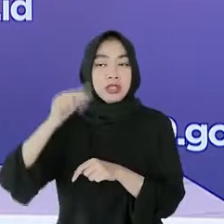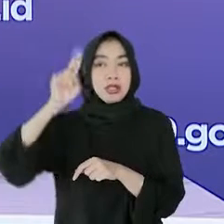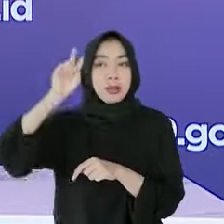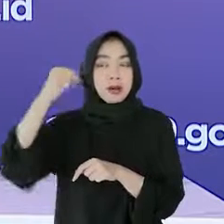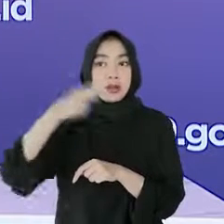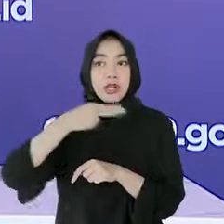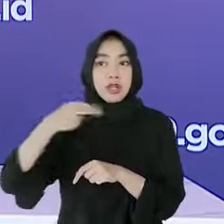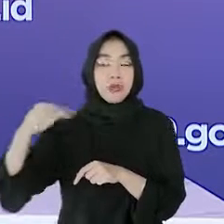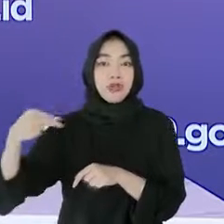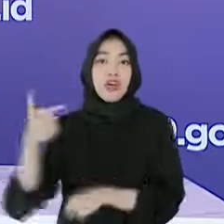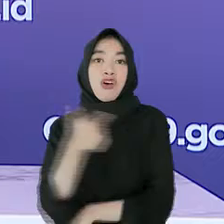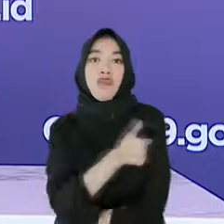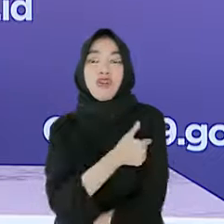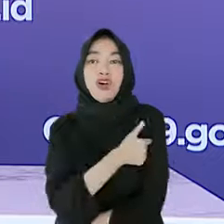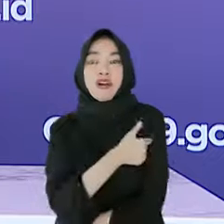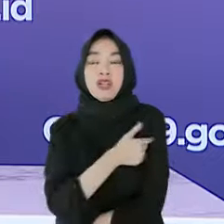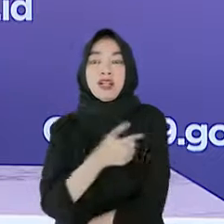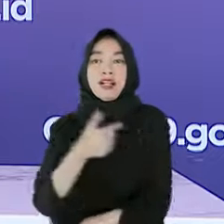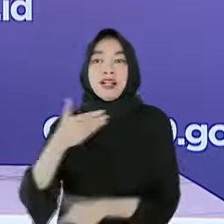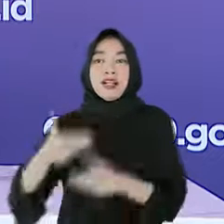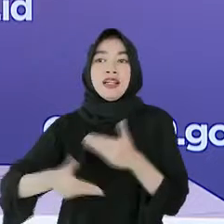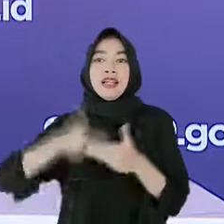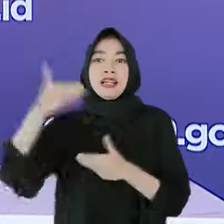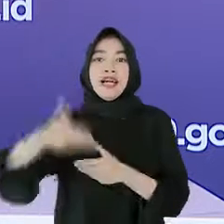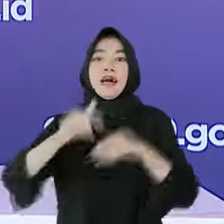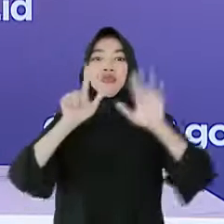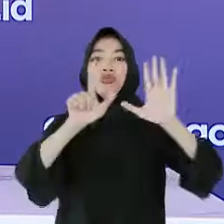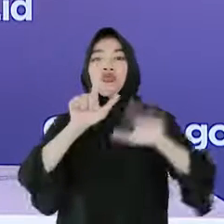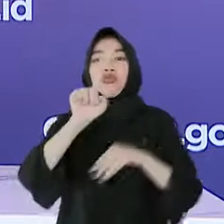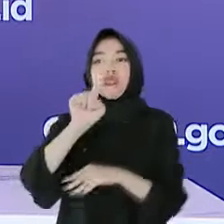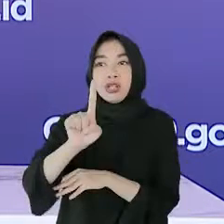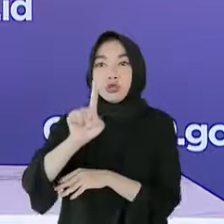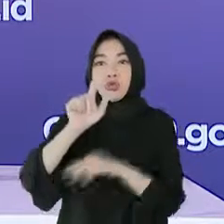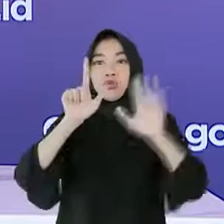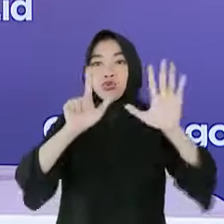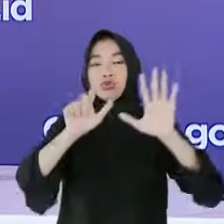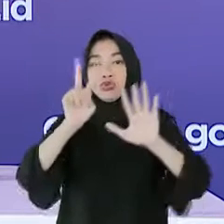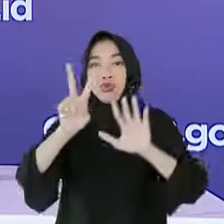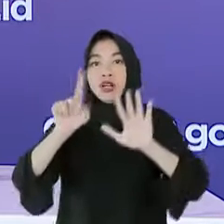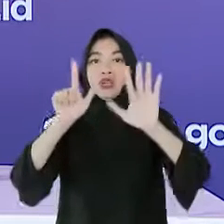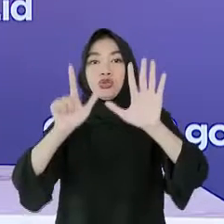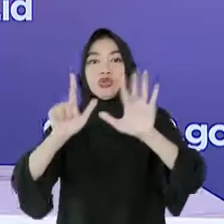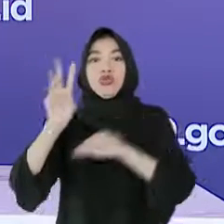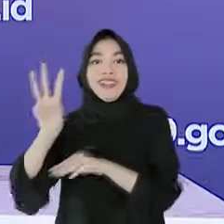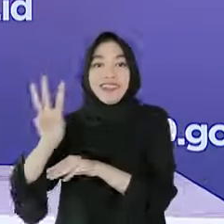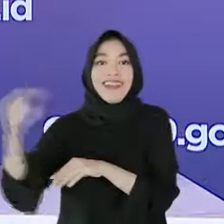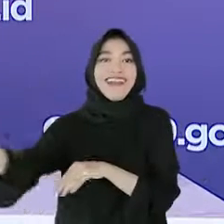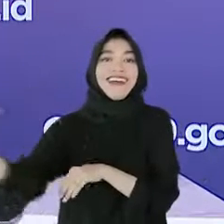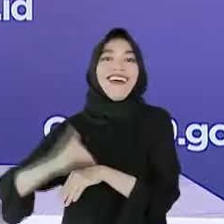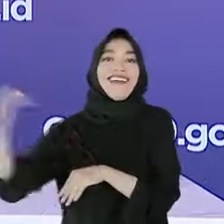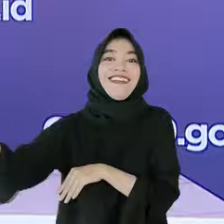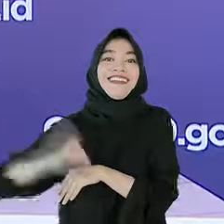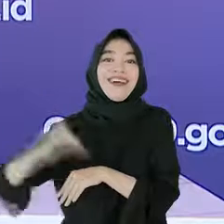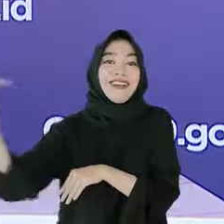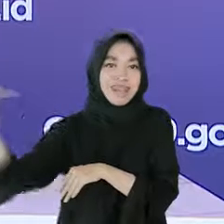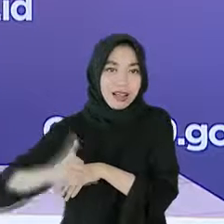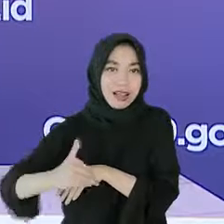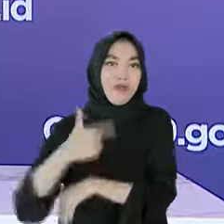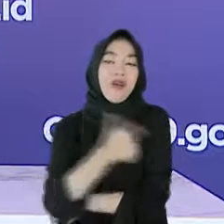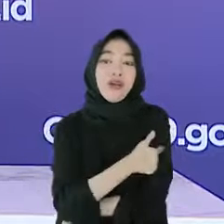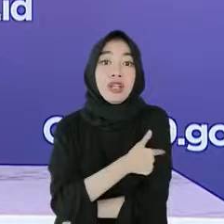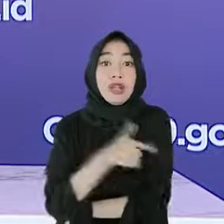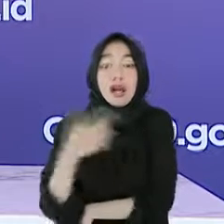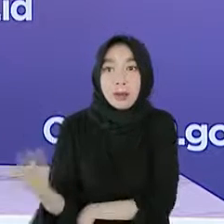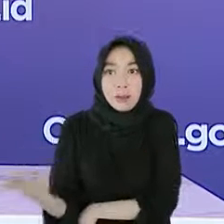menerima kedatangan vaksin COVID-19 tahap 71, 72, dan 73. Vaksin-vaksin